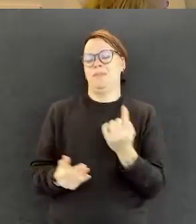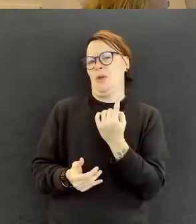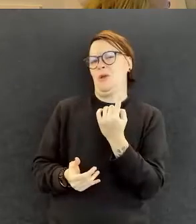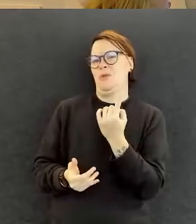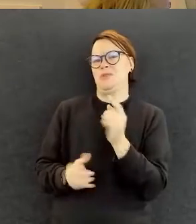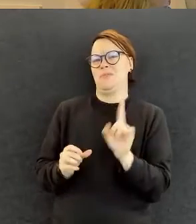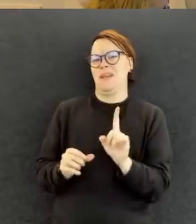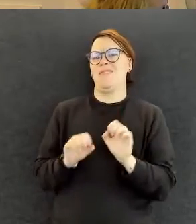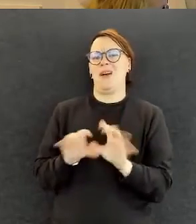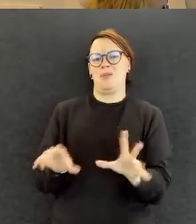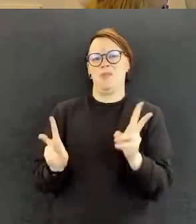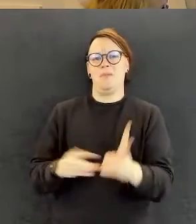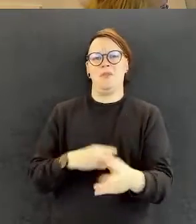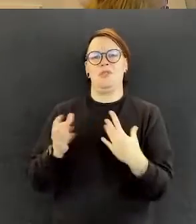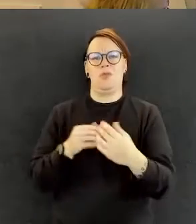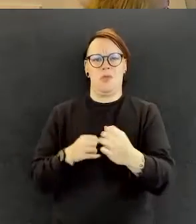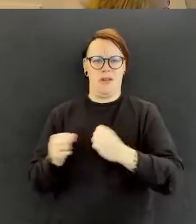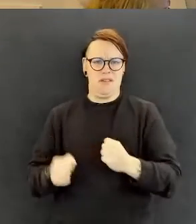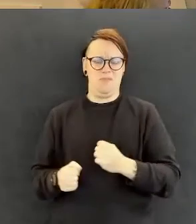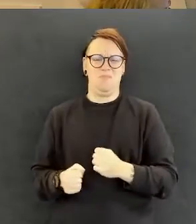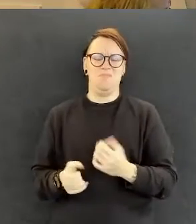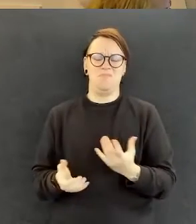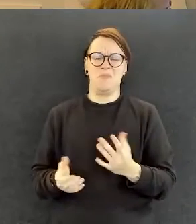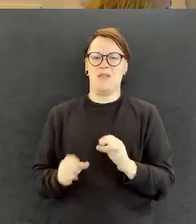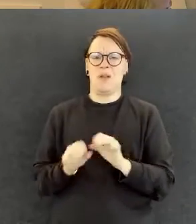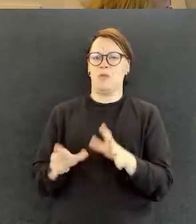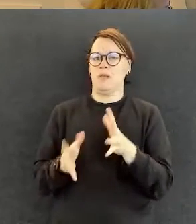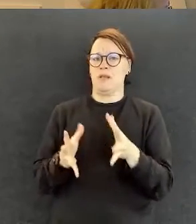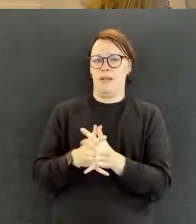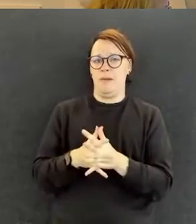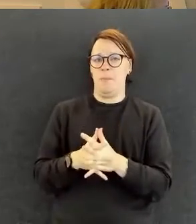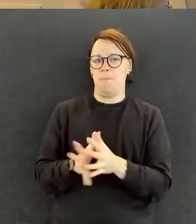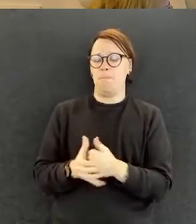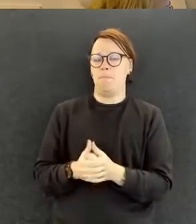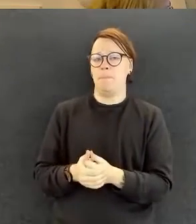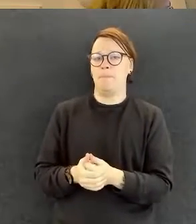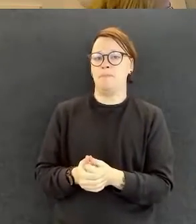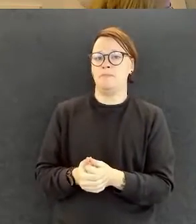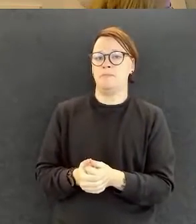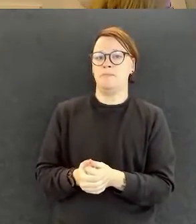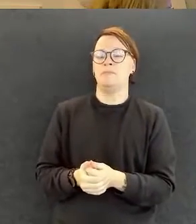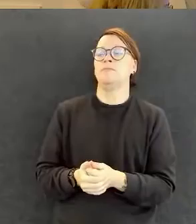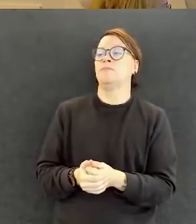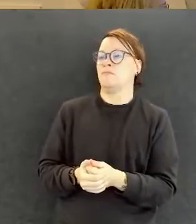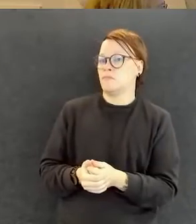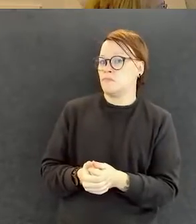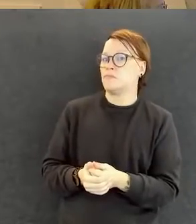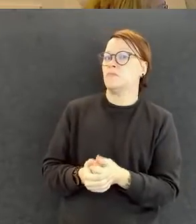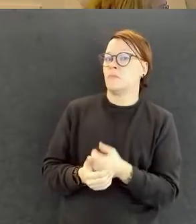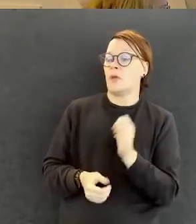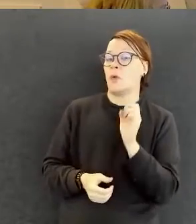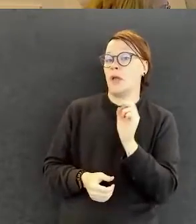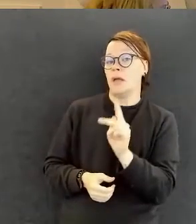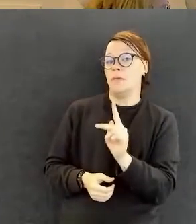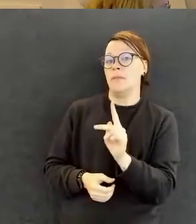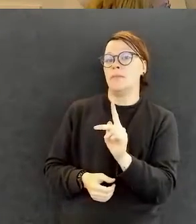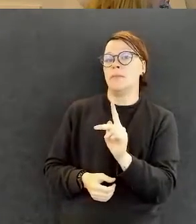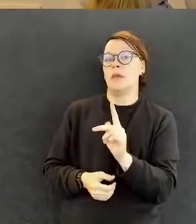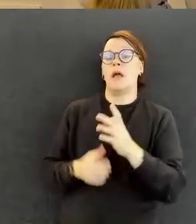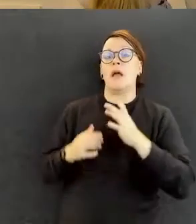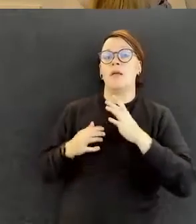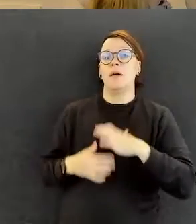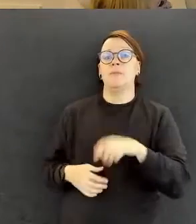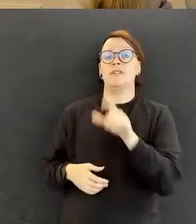mikä vaikuttaa myös siihen työllistymiseen. Niin No entä mitkä asiat sitten helpottavat vammaisten